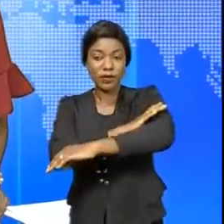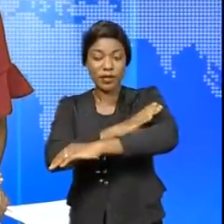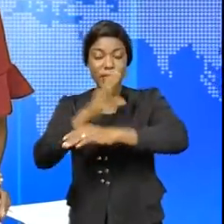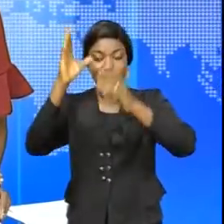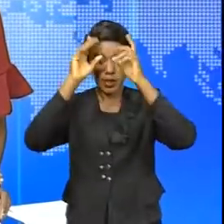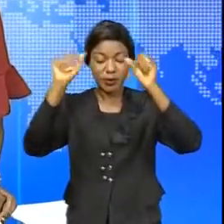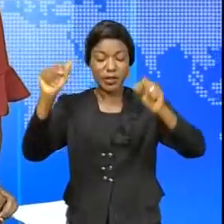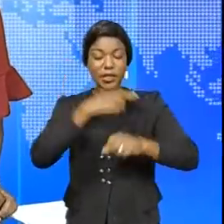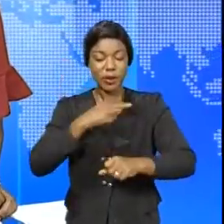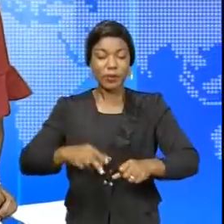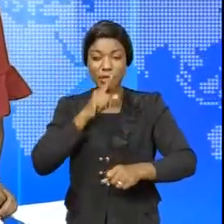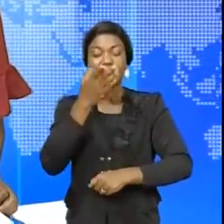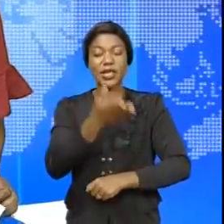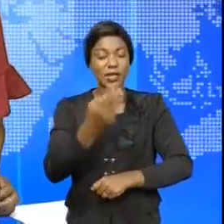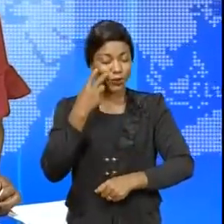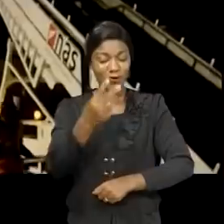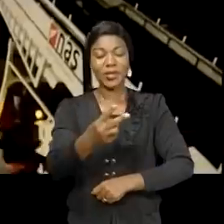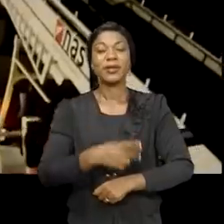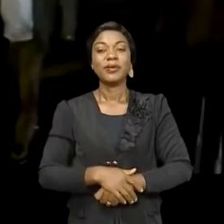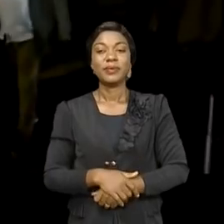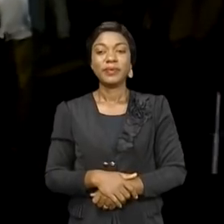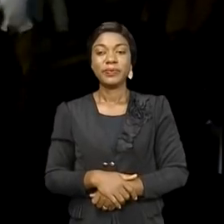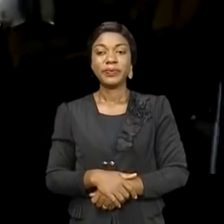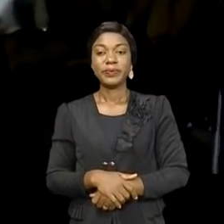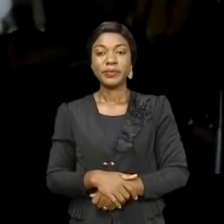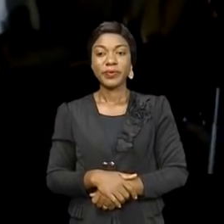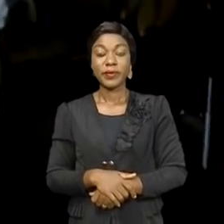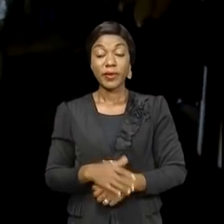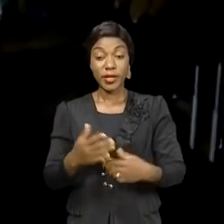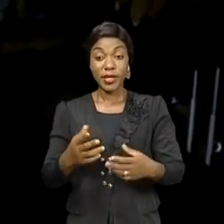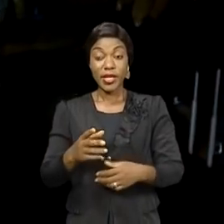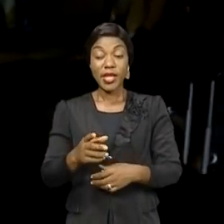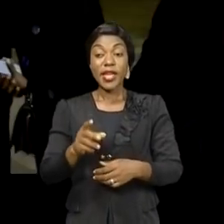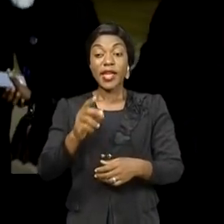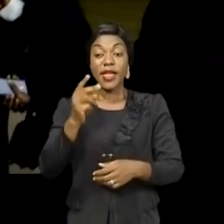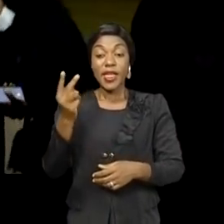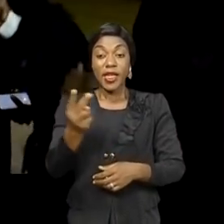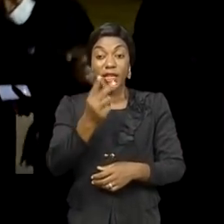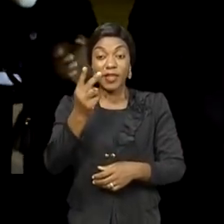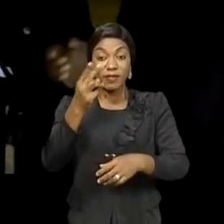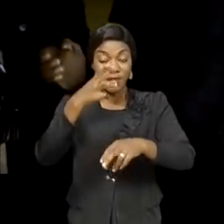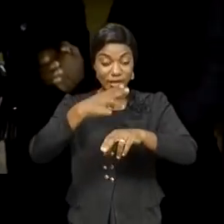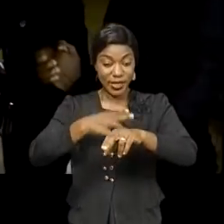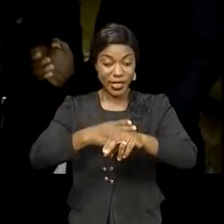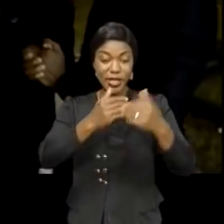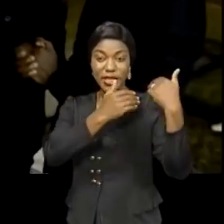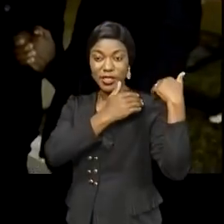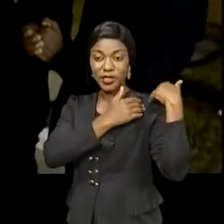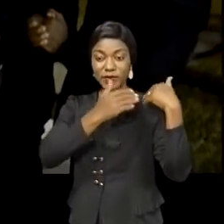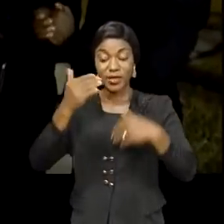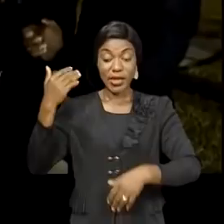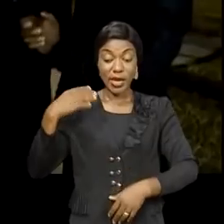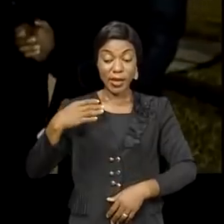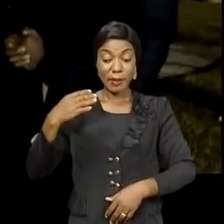prend part à ses assises. Odilon Caïma. C'est aux environs de 20h locales du jeudi que le chef de la maison civile du chef de l